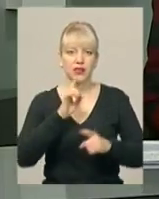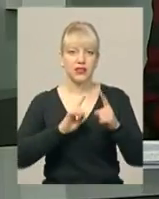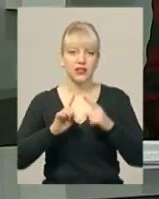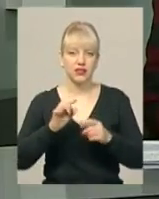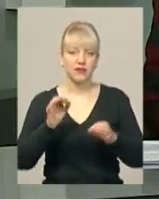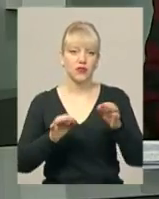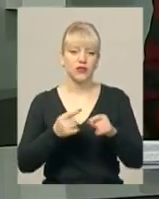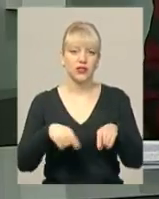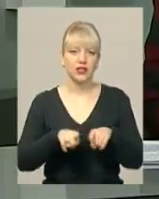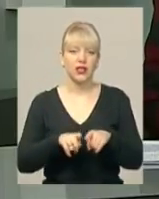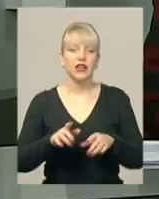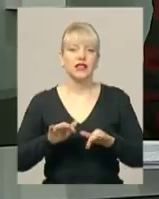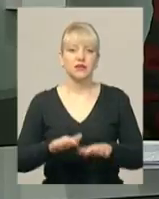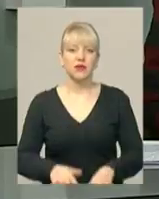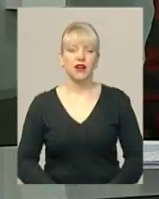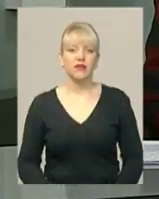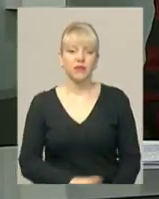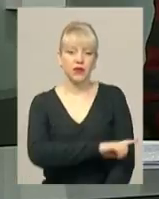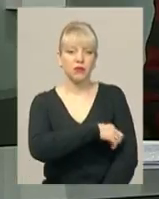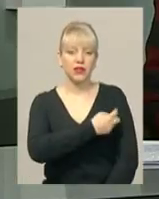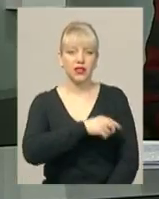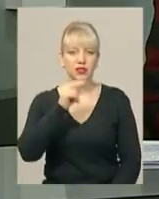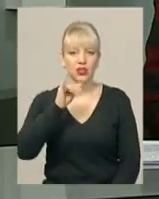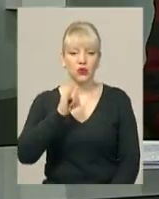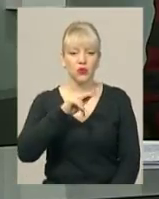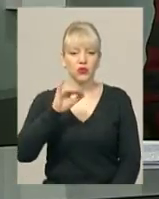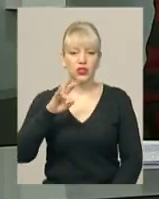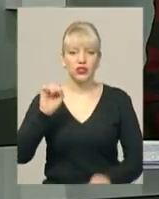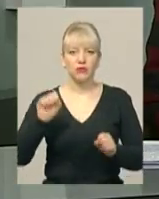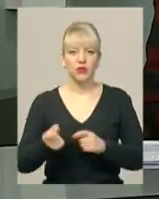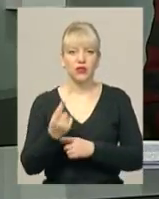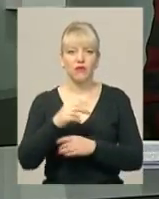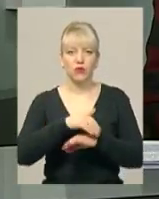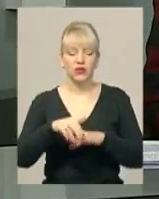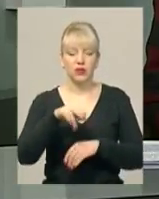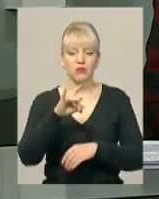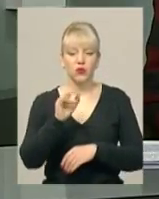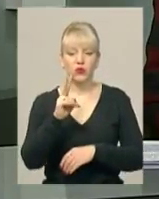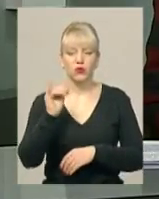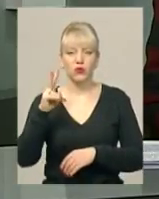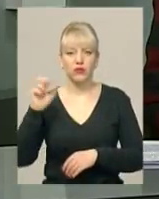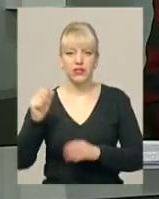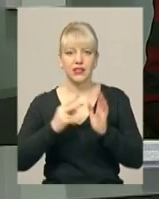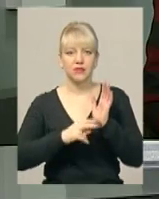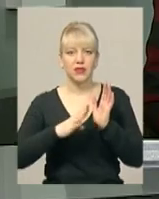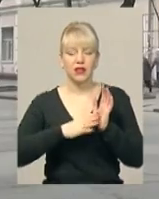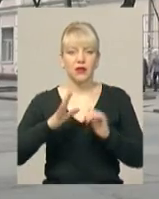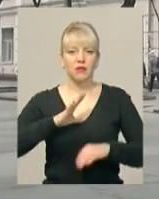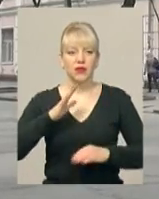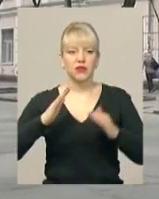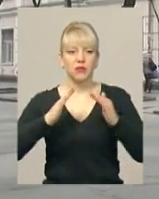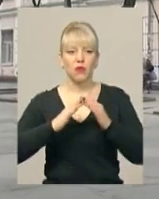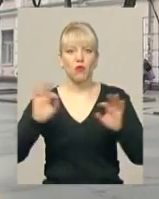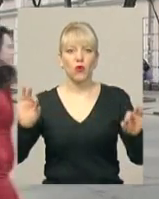цій справі. Медичне училище може з'явитися на вулиці Проскурівській, 79, у Хмельницькому. Йдеться про колишнє приміщення